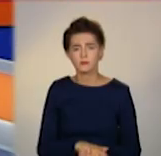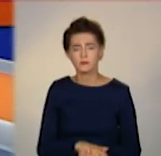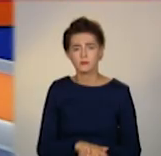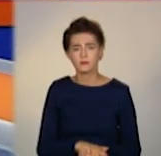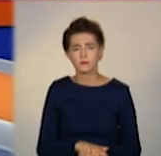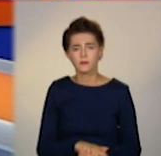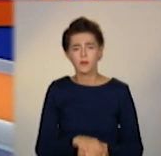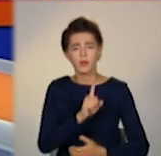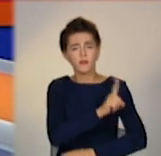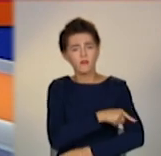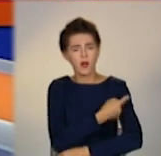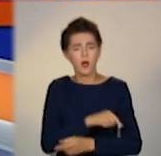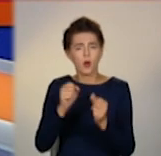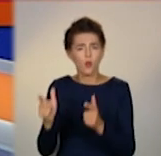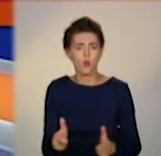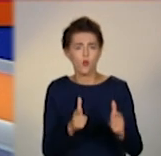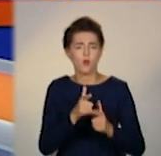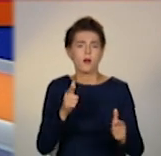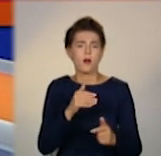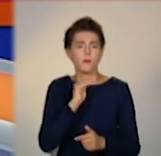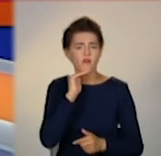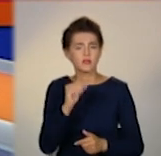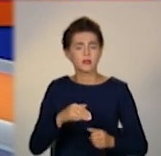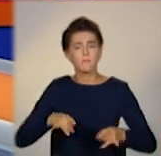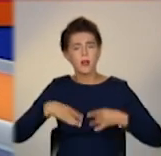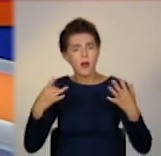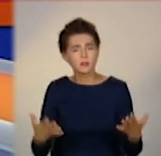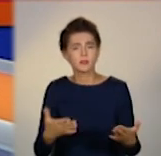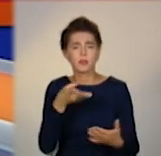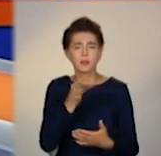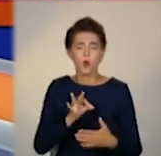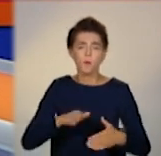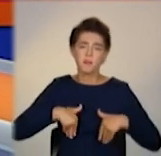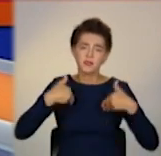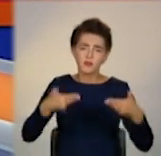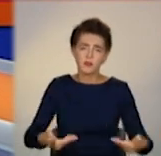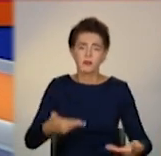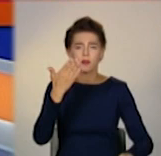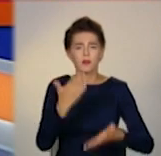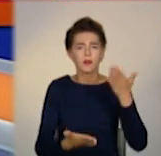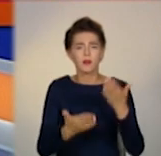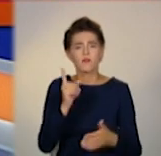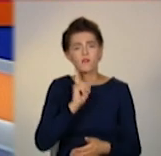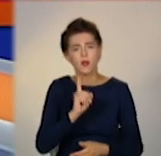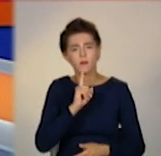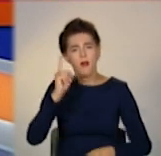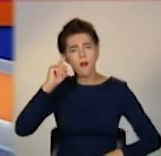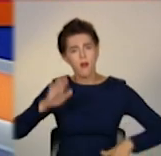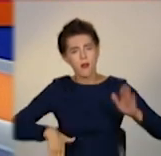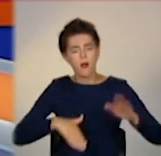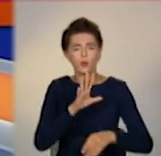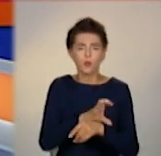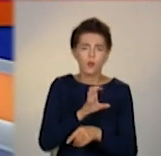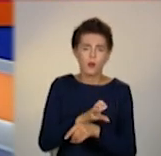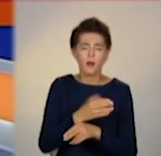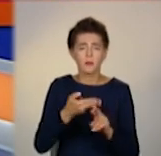Медики готуються до професійного свята та замість вітань отримують закиди про халат. До